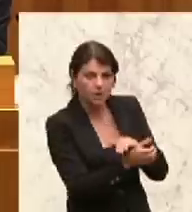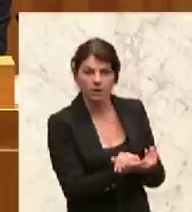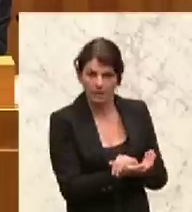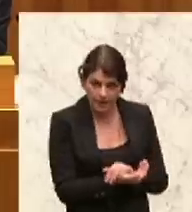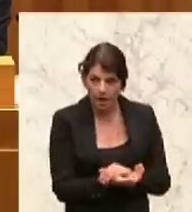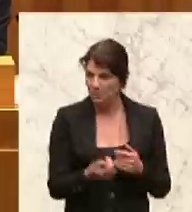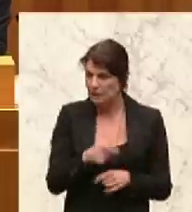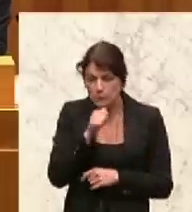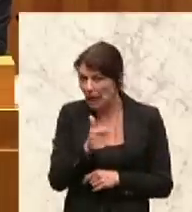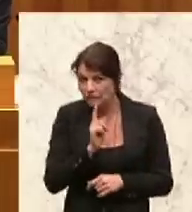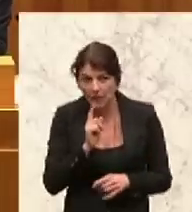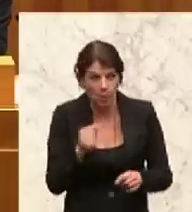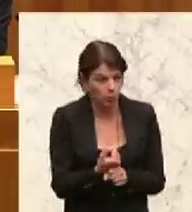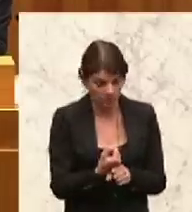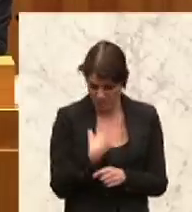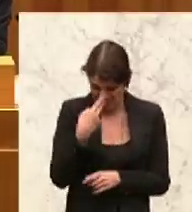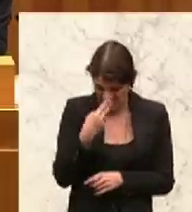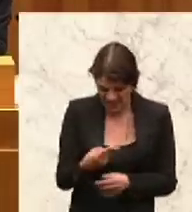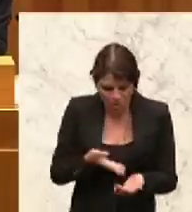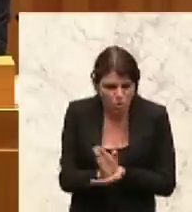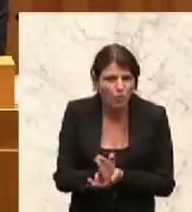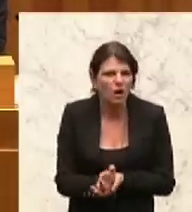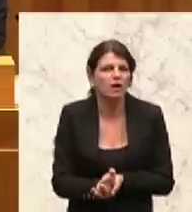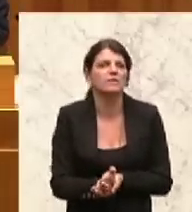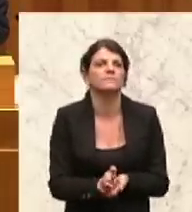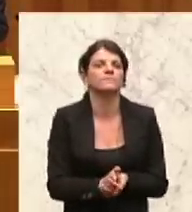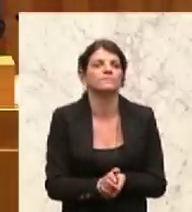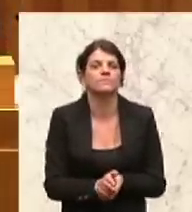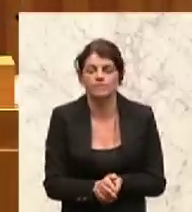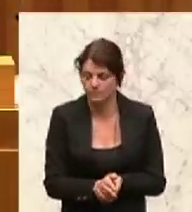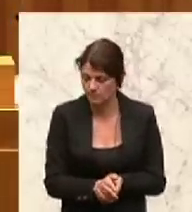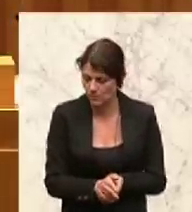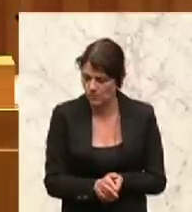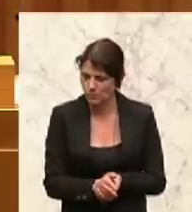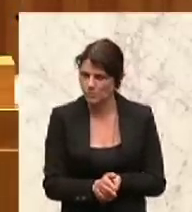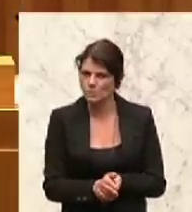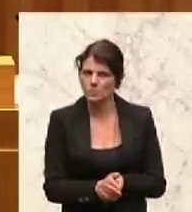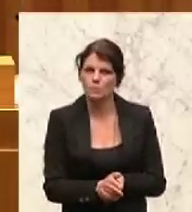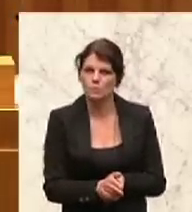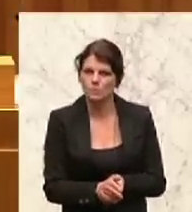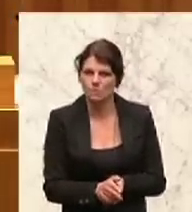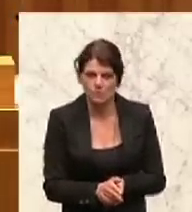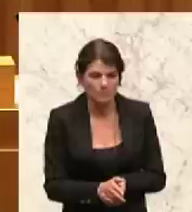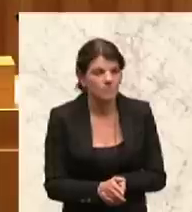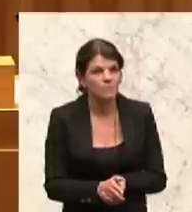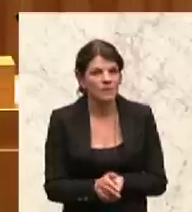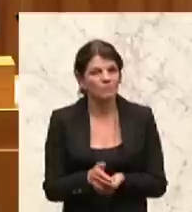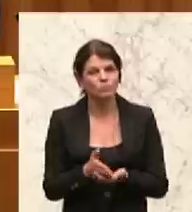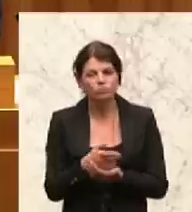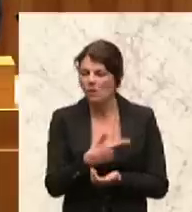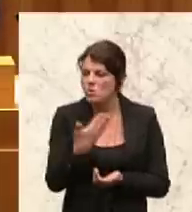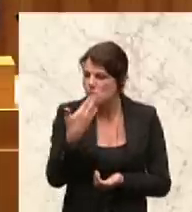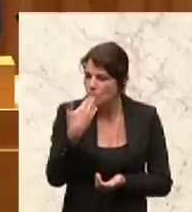ist aber, dass wir aufgrund der Vermeidung, sagen wir es einmal höflich, aufgrund des nicht in Angriff Nehmens von